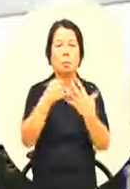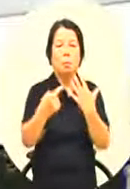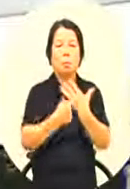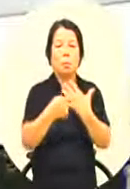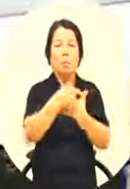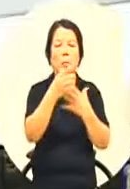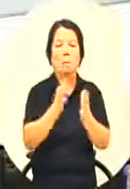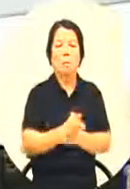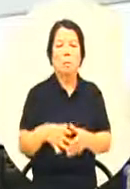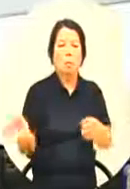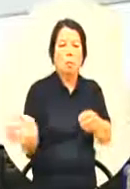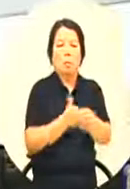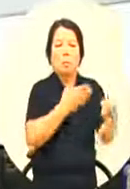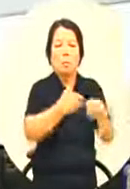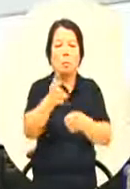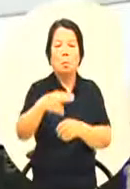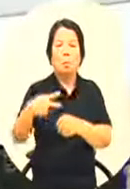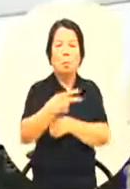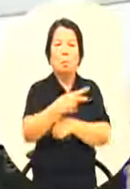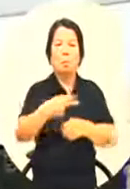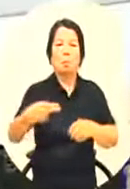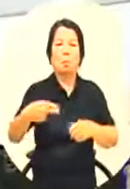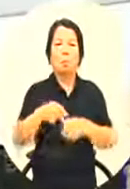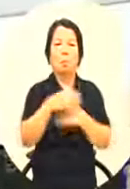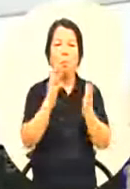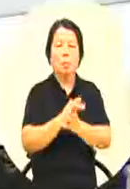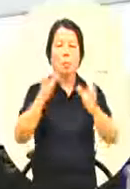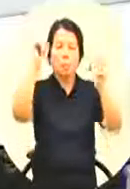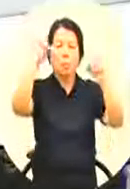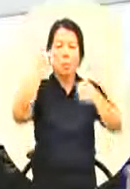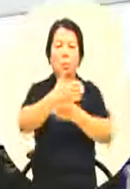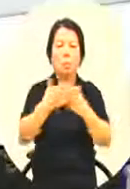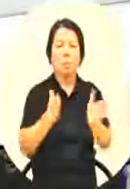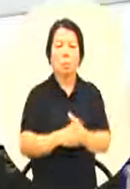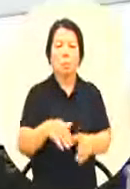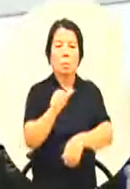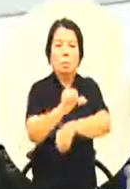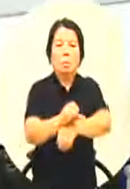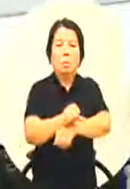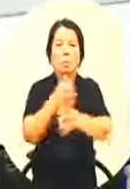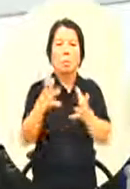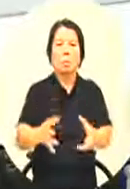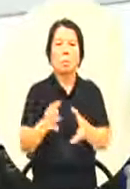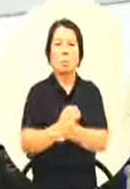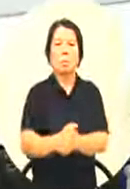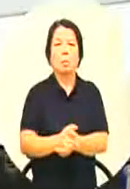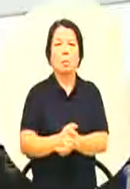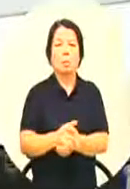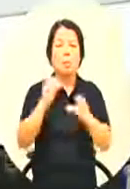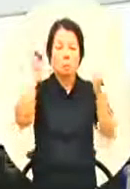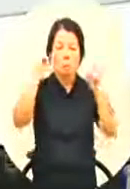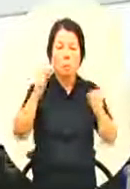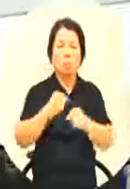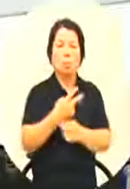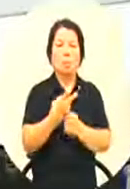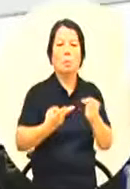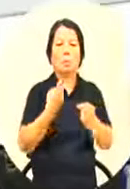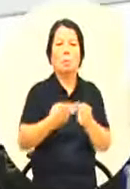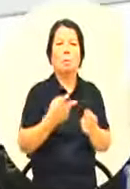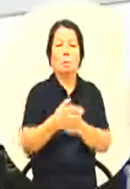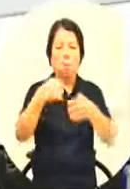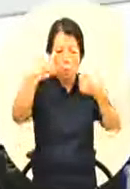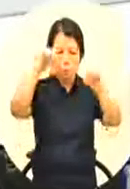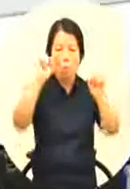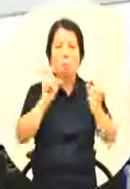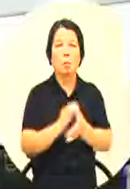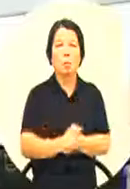桌球也好游泳也好你体育班在五年级成立他在练个两年其实也又毕业